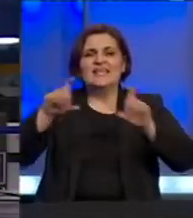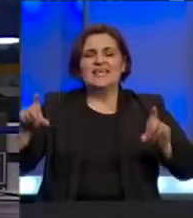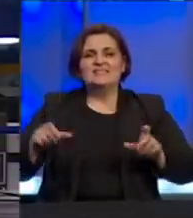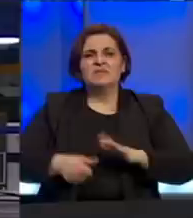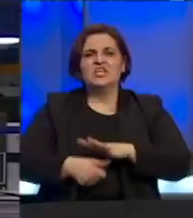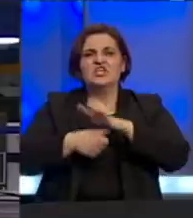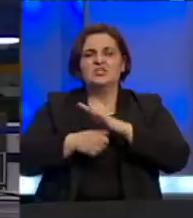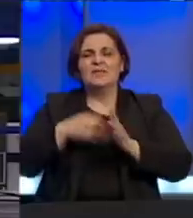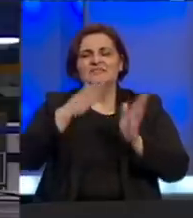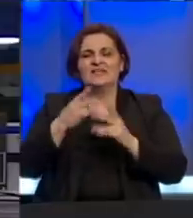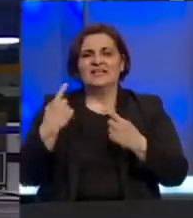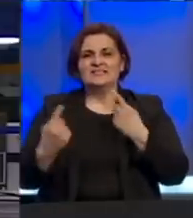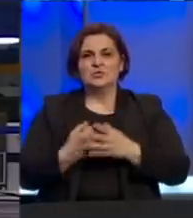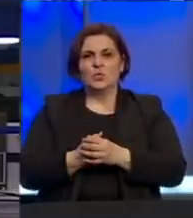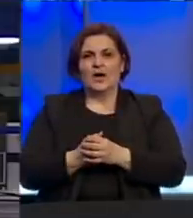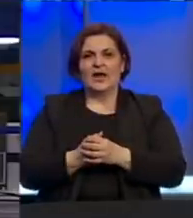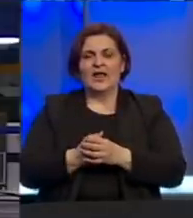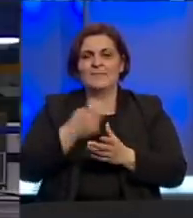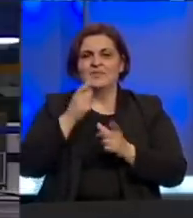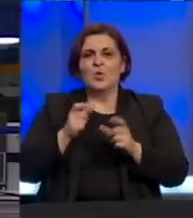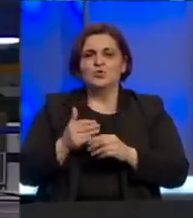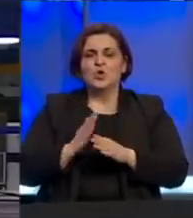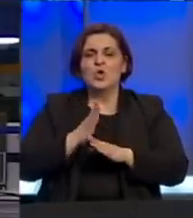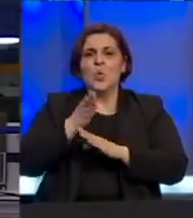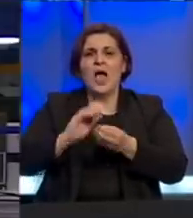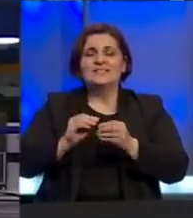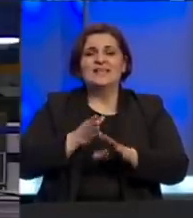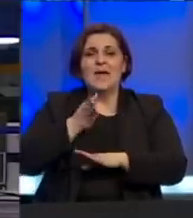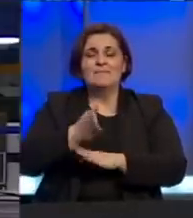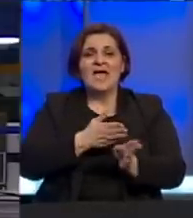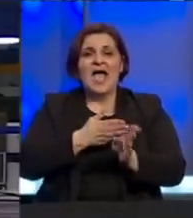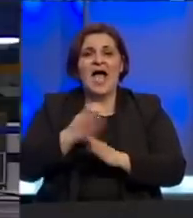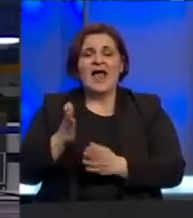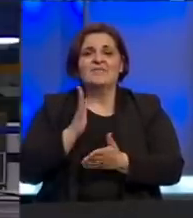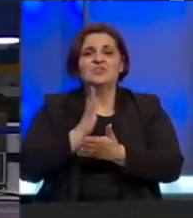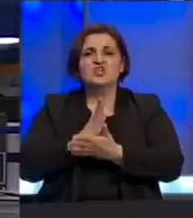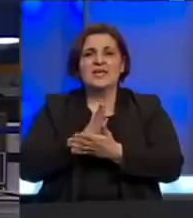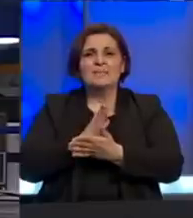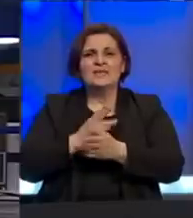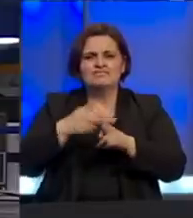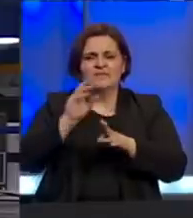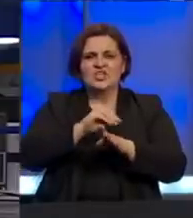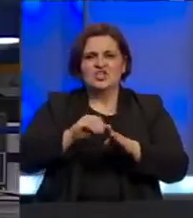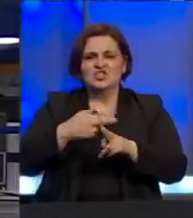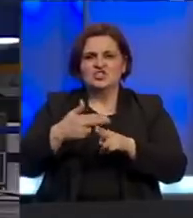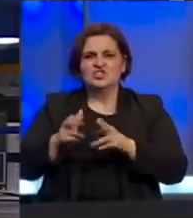stožera za izvanredne situacije Kontrolira se ulazak na pijecu a redovno će biti isprovođena i dezinfekcija